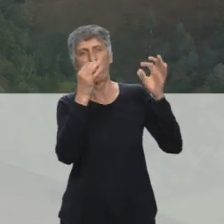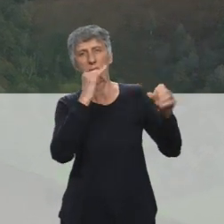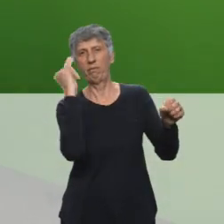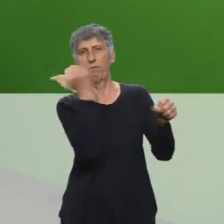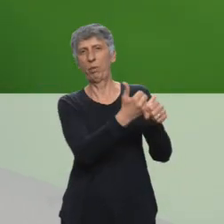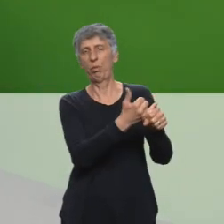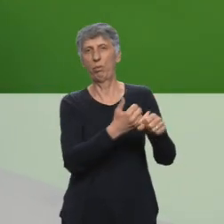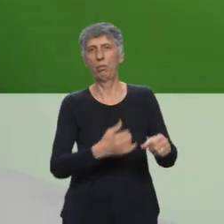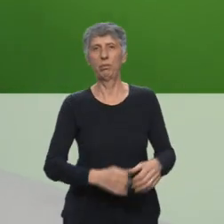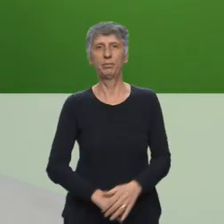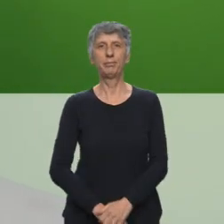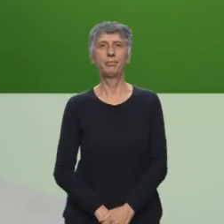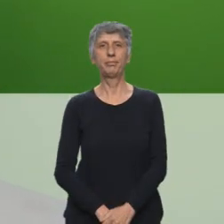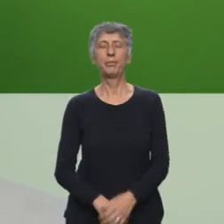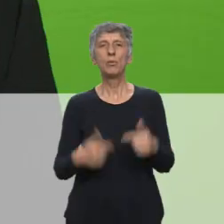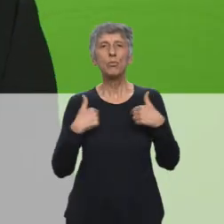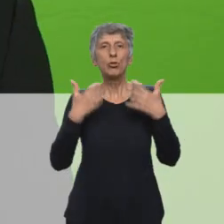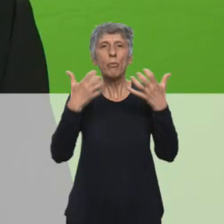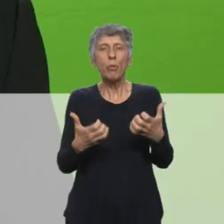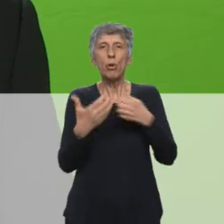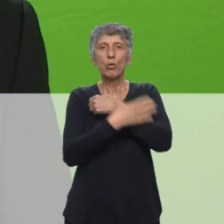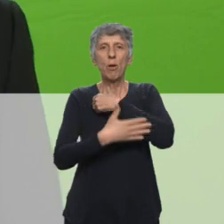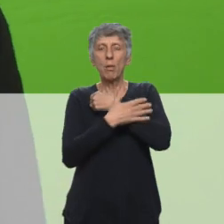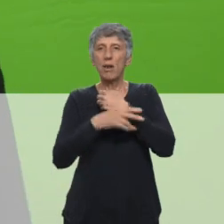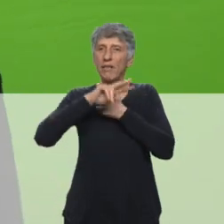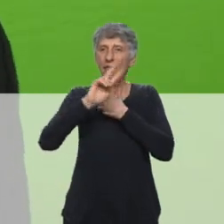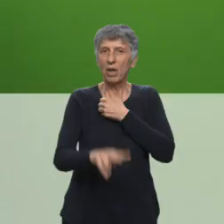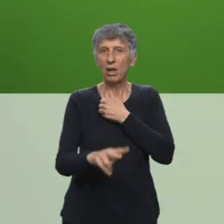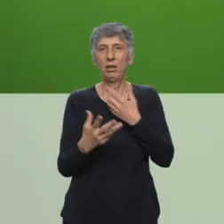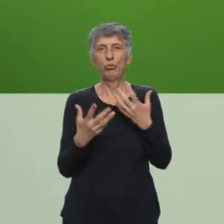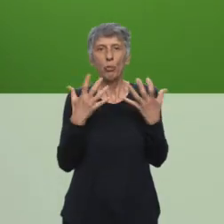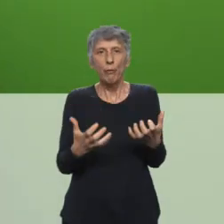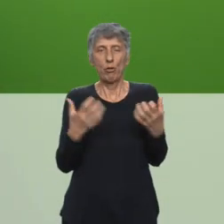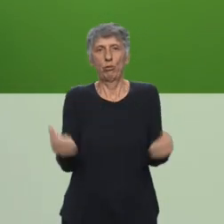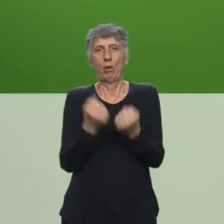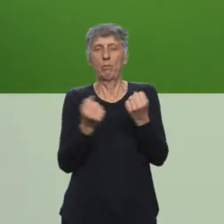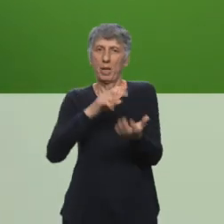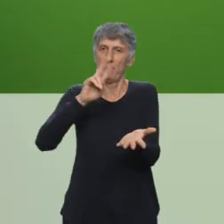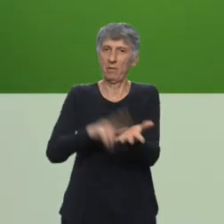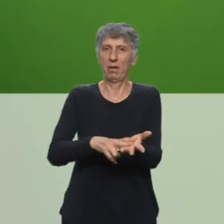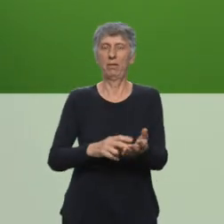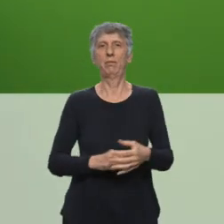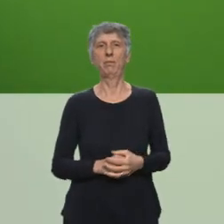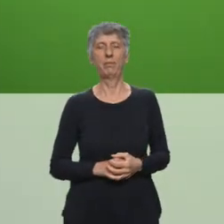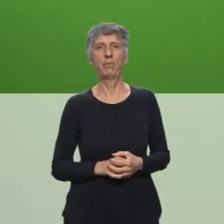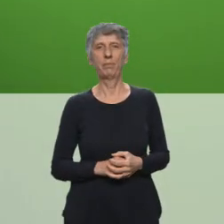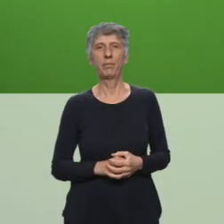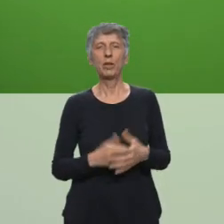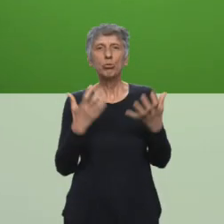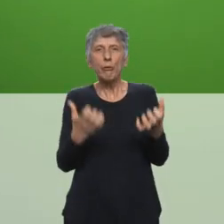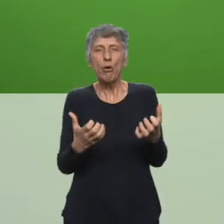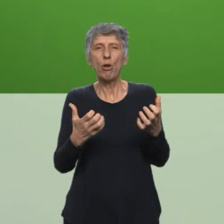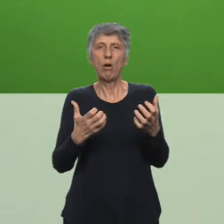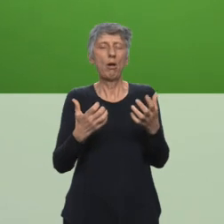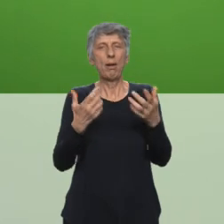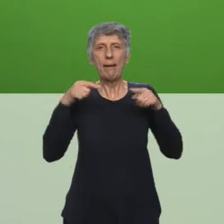artifices, ces faux semblants. Je veux une campagne authentique. Je veux une campagne vraie. Je